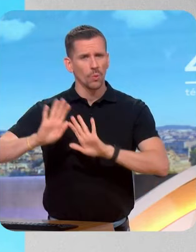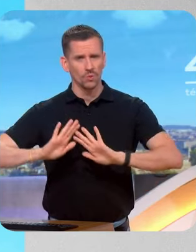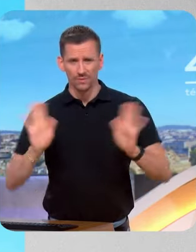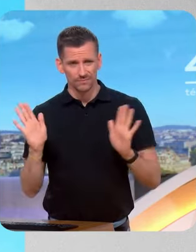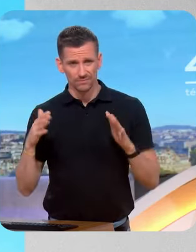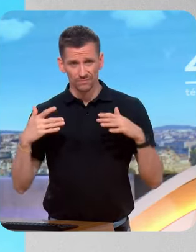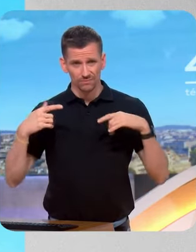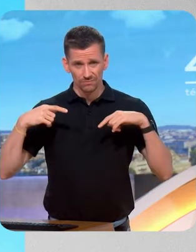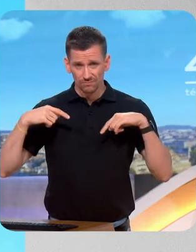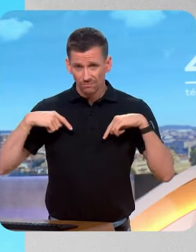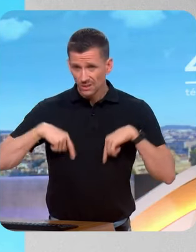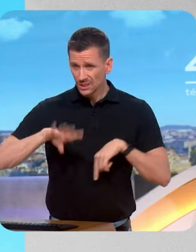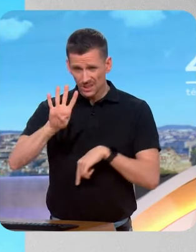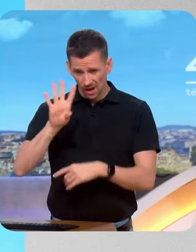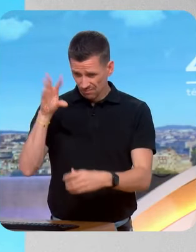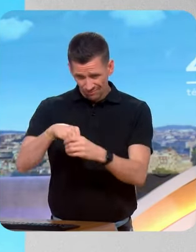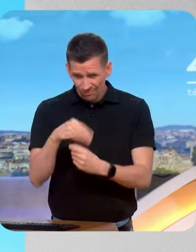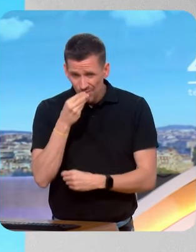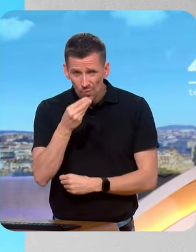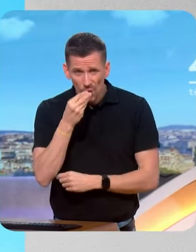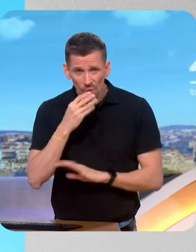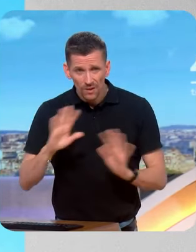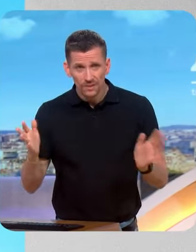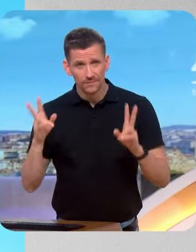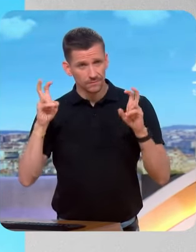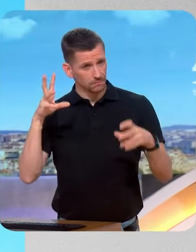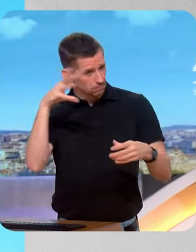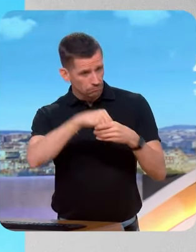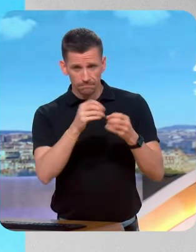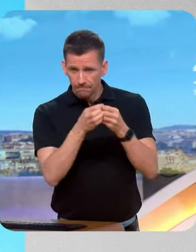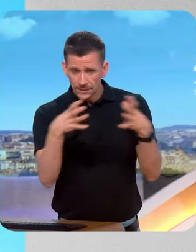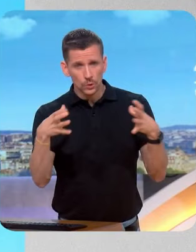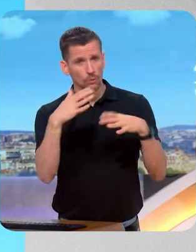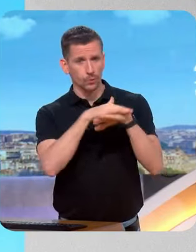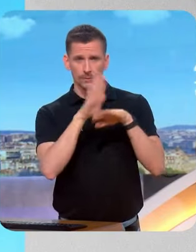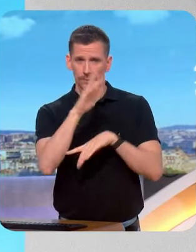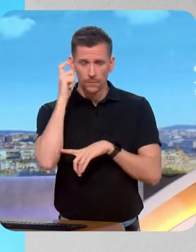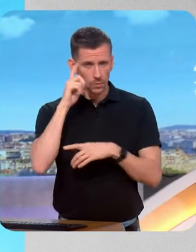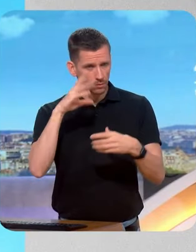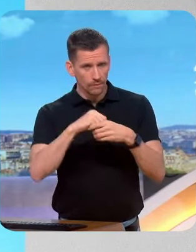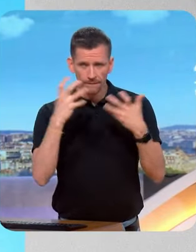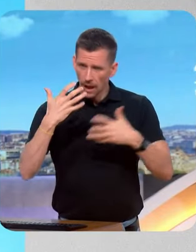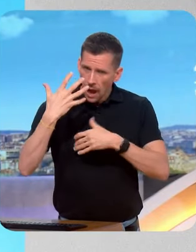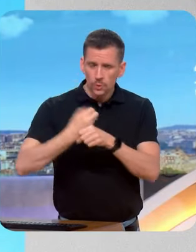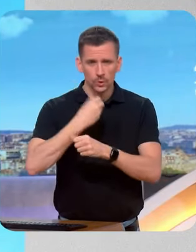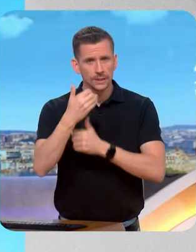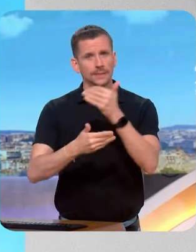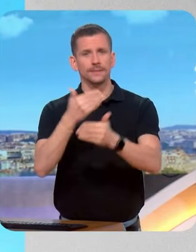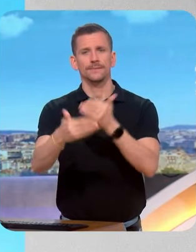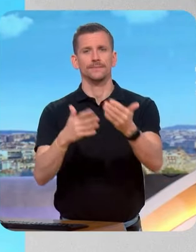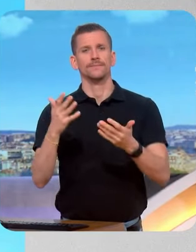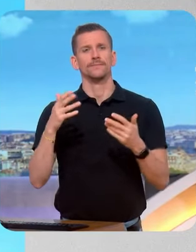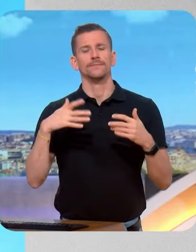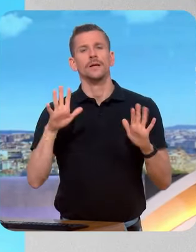ministres. Nous étions dans la majorité, nous y sommes encore. On a bien l'intention d'y travailler et de réussir. Mais qu'il soit permis de